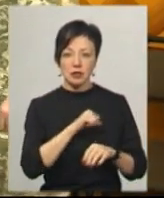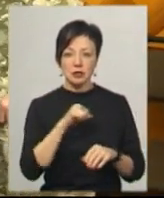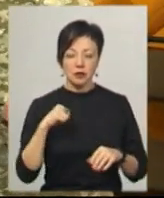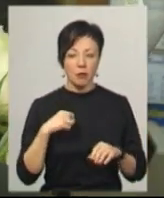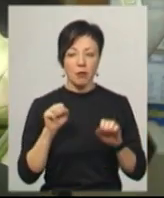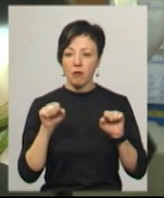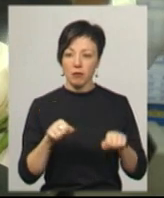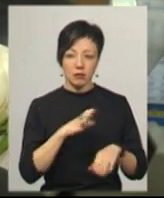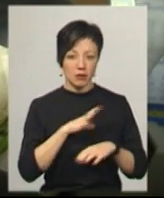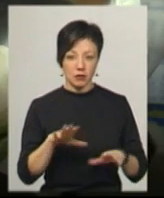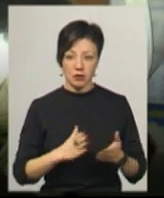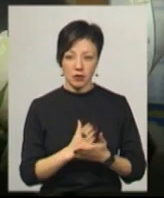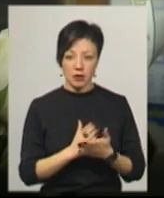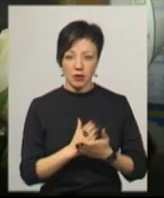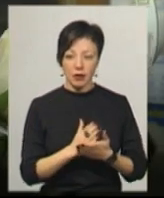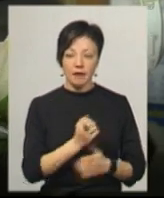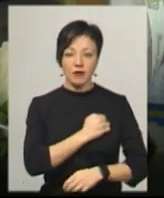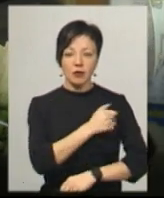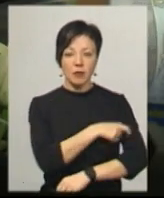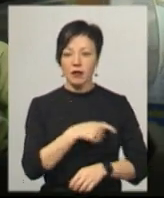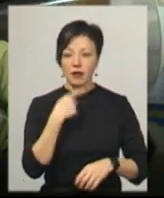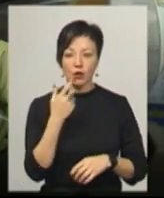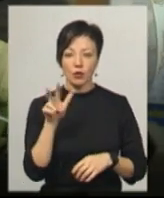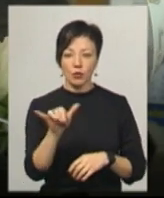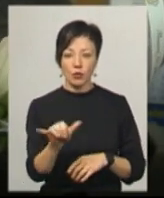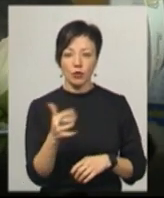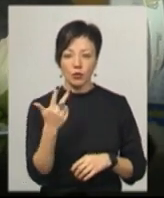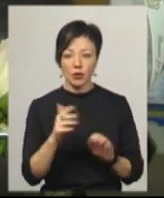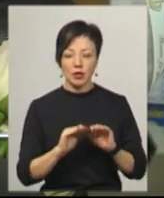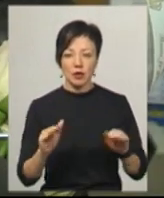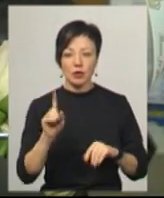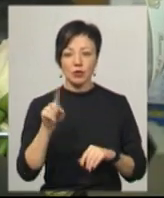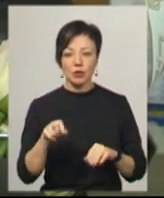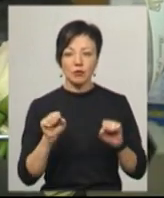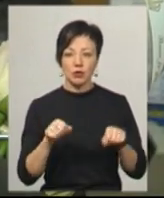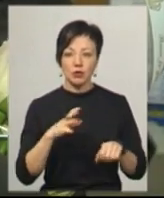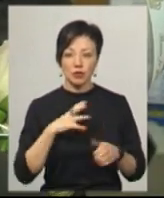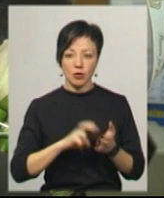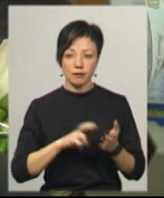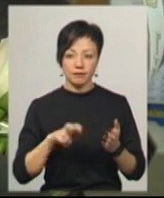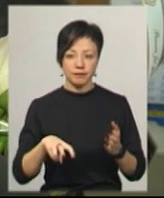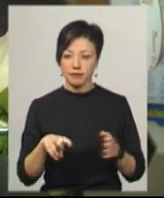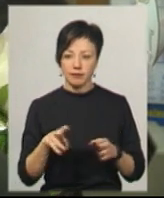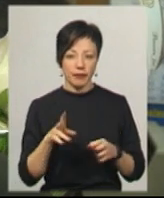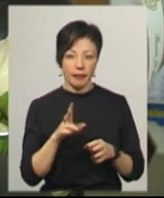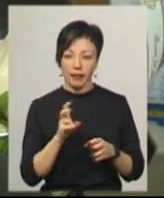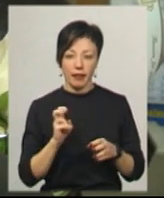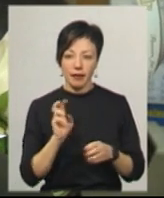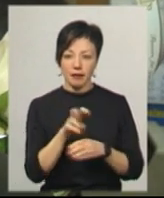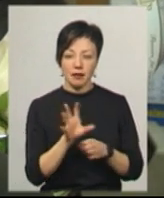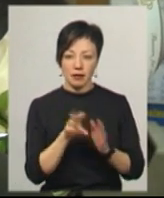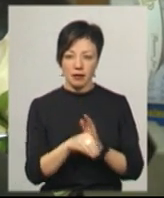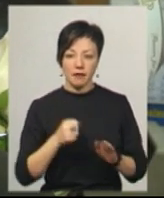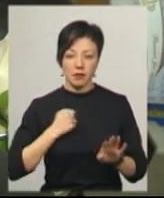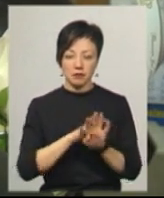хоча міг і не служити. Він навіть в військовому маті не казав, що в нього троє дітей, бо тоді можна було з трьома дітьми не йти. Він